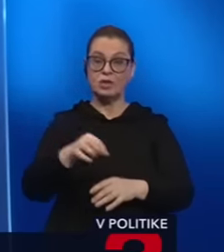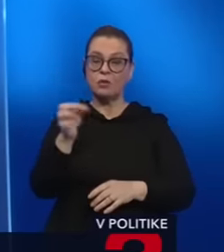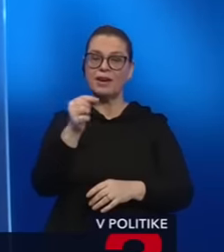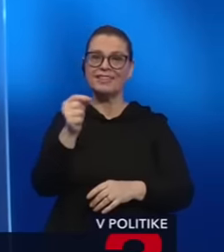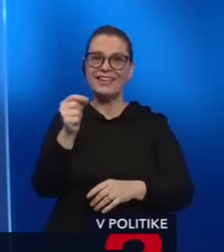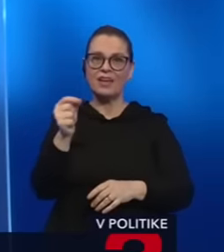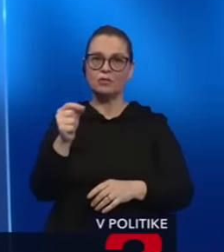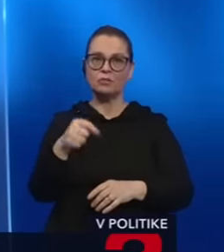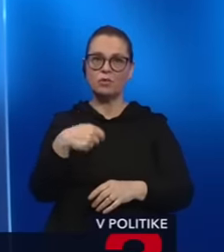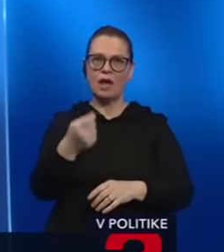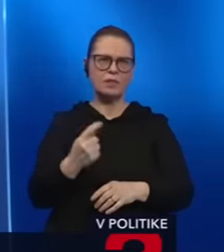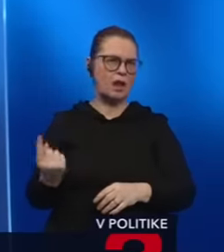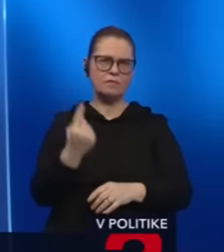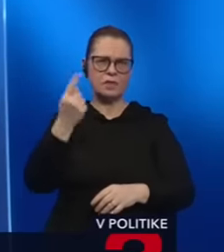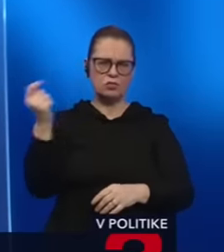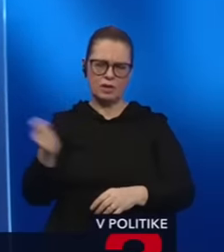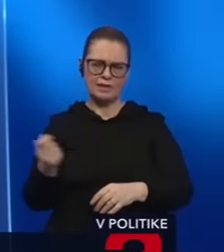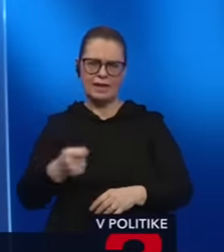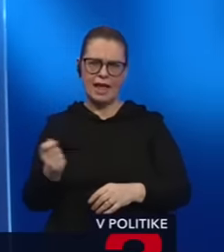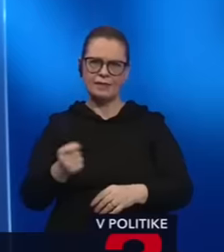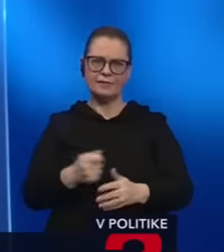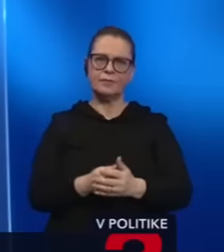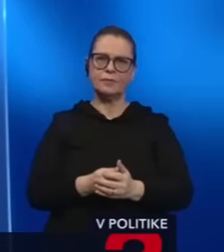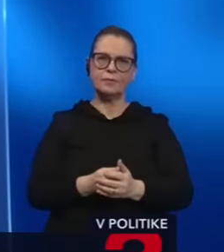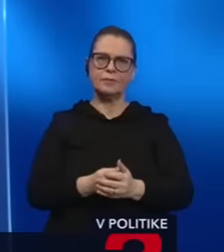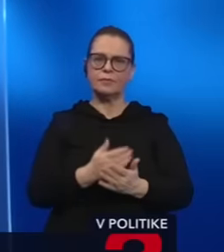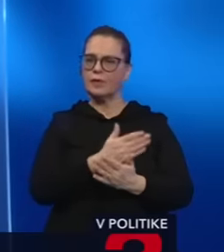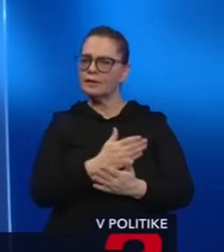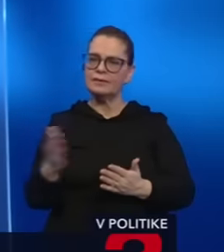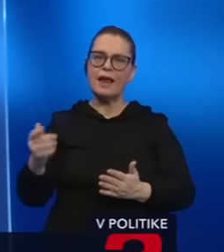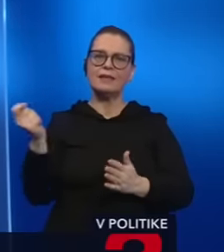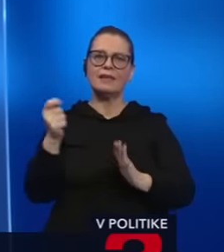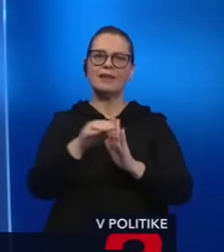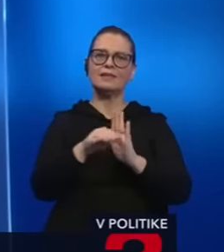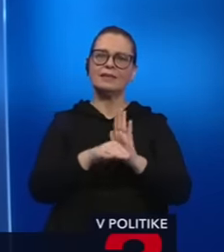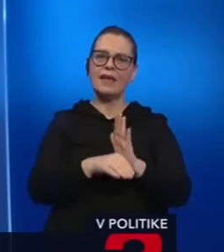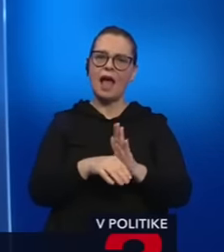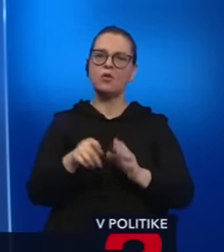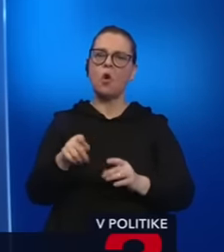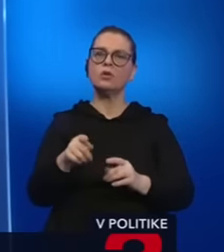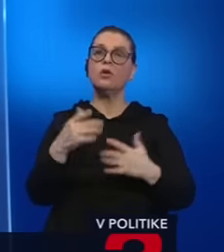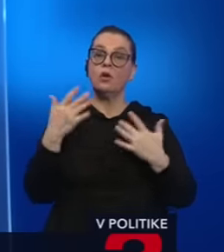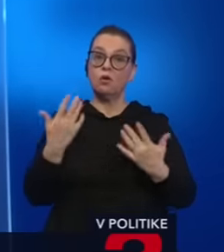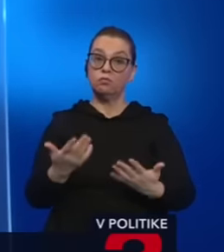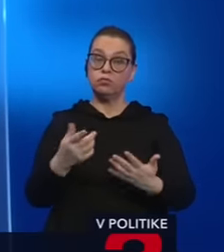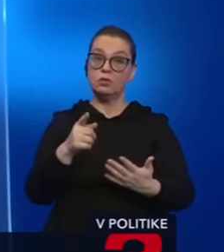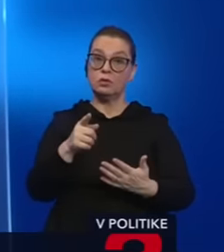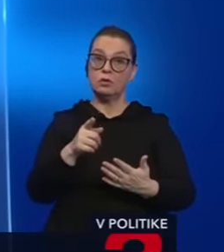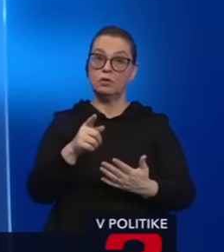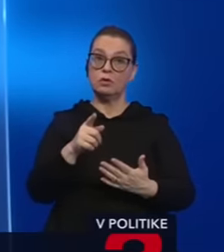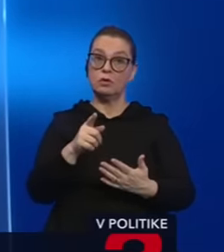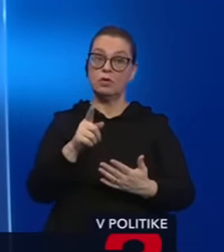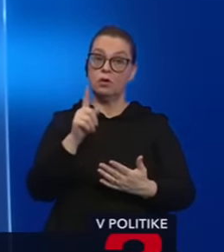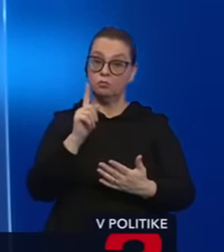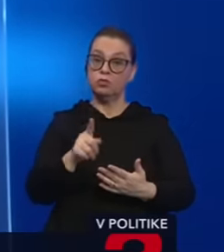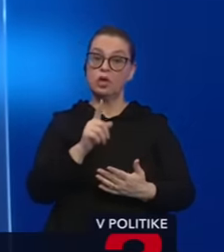Rusku a dal tam drakonické trestné sácby a celý slovenský trestný zákon mal byť postojný na tom, že buď sa podvoliš obvineniu